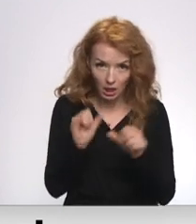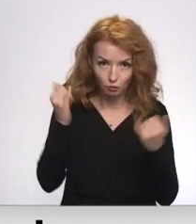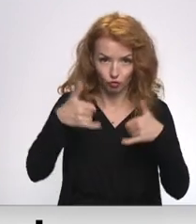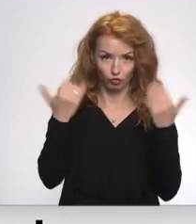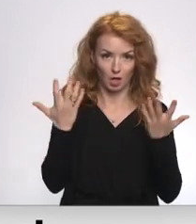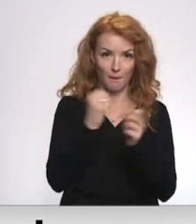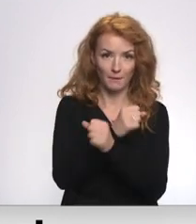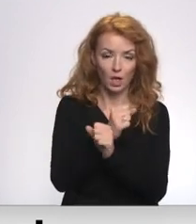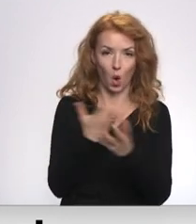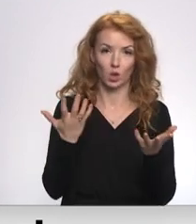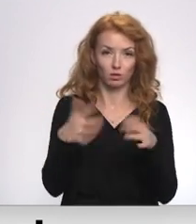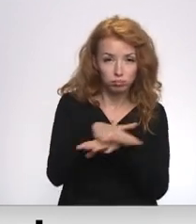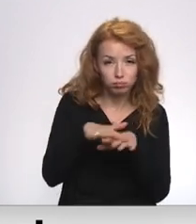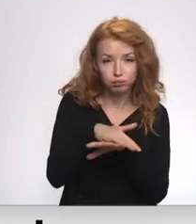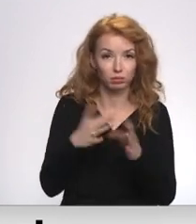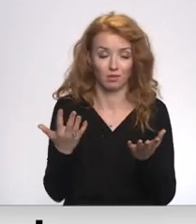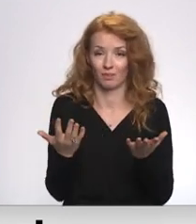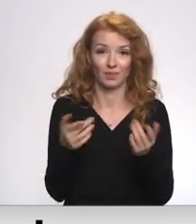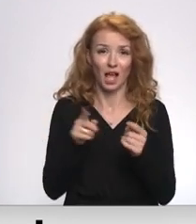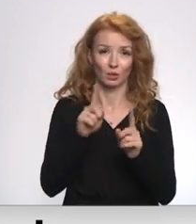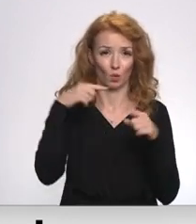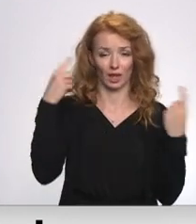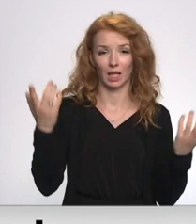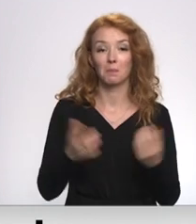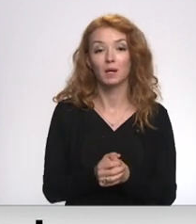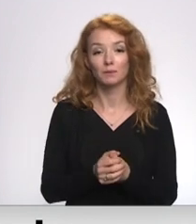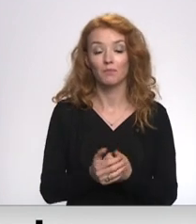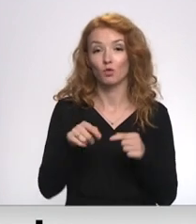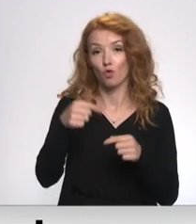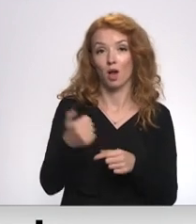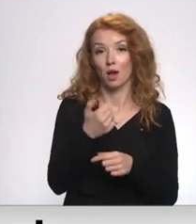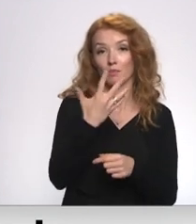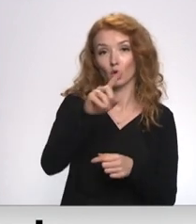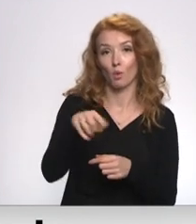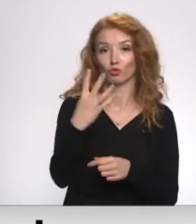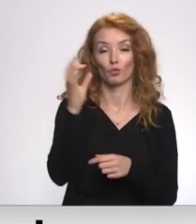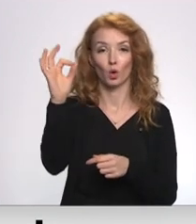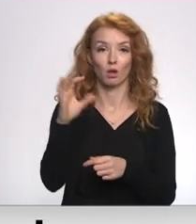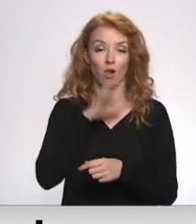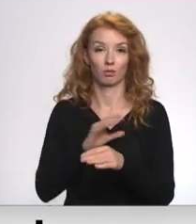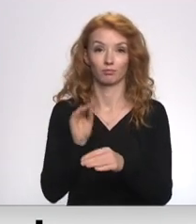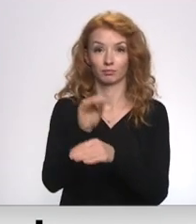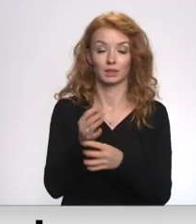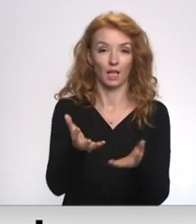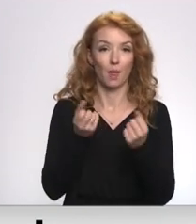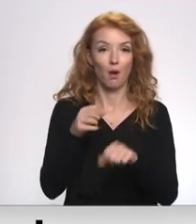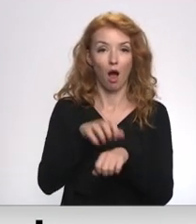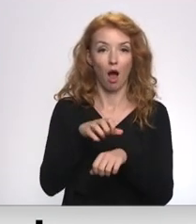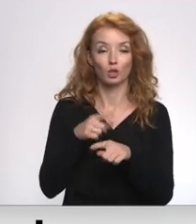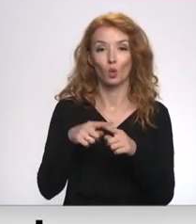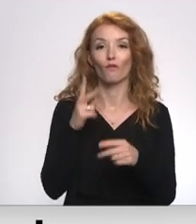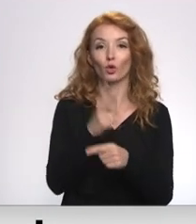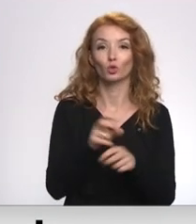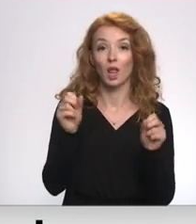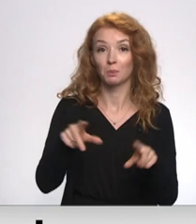bioloģiski, ezotēriski. Tās ir pilnīgas muļķības. Šogad 5,4% algas kāpumu saņēmuši ārstu un funkcionālajie